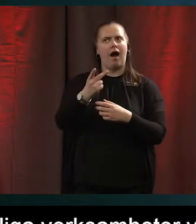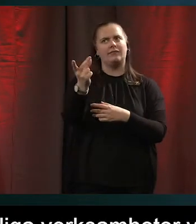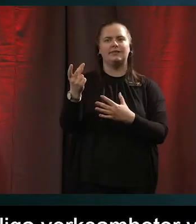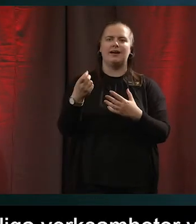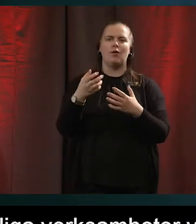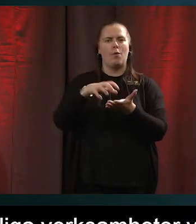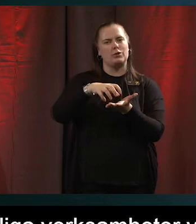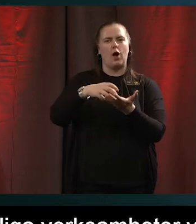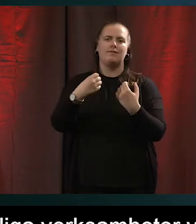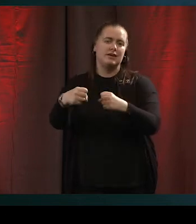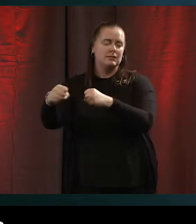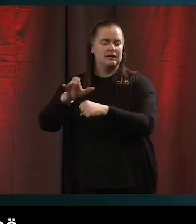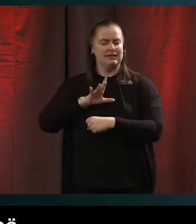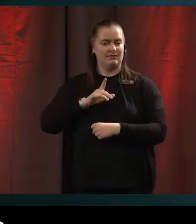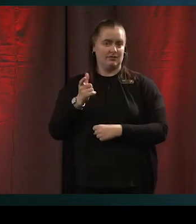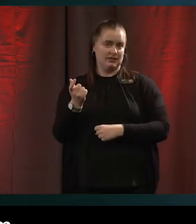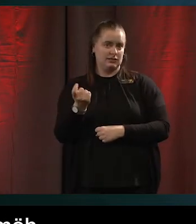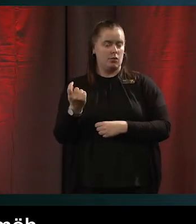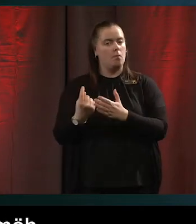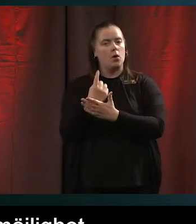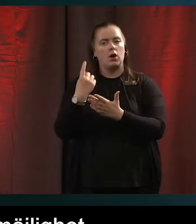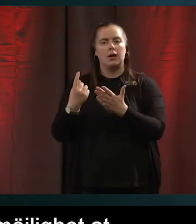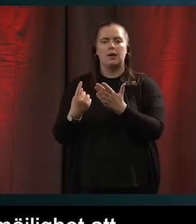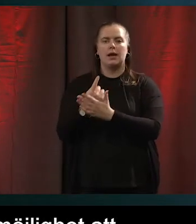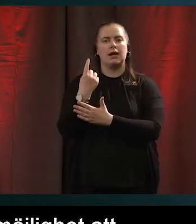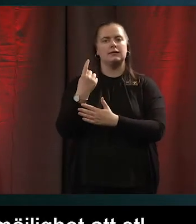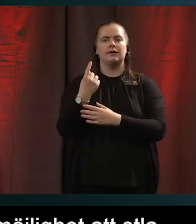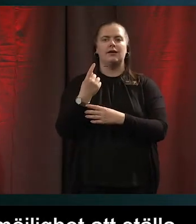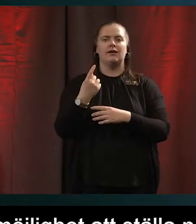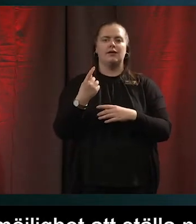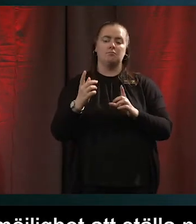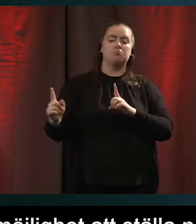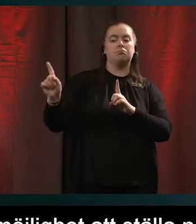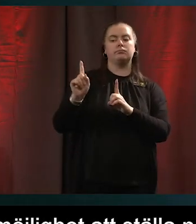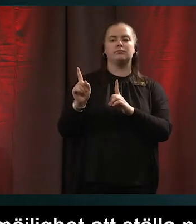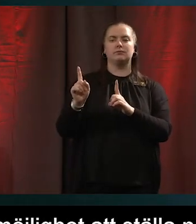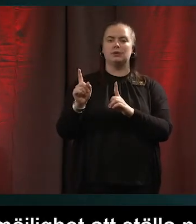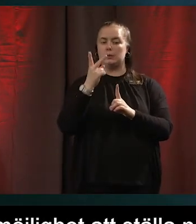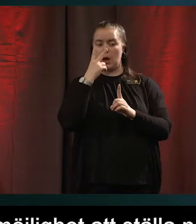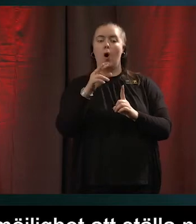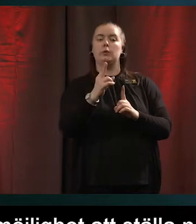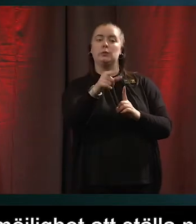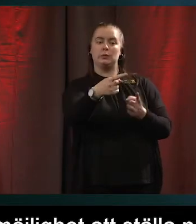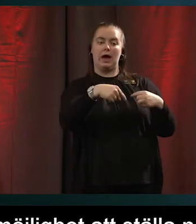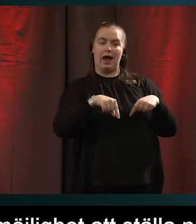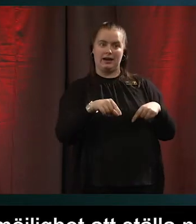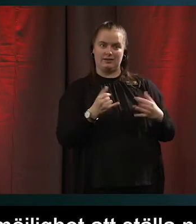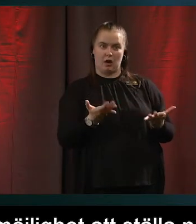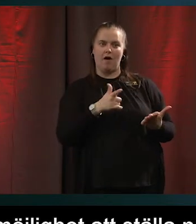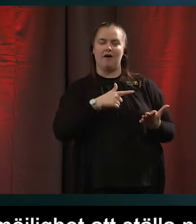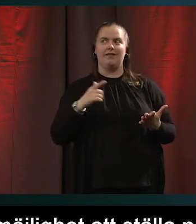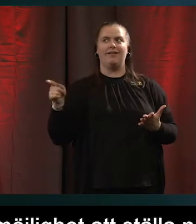man möjlighet att ställa någon brevet som säger ja nu när du ändå är här vill vi gärna prata med dig lite om